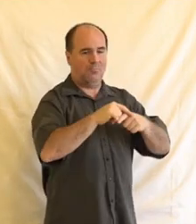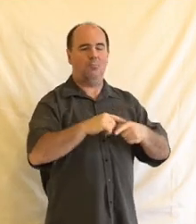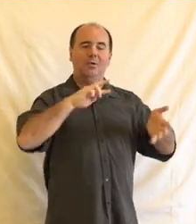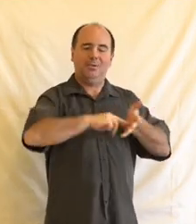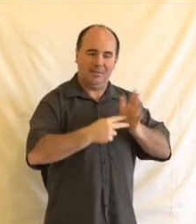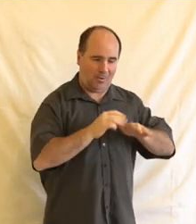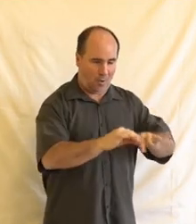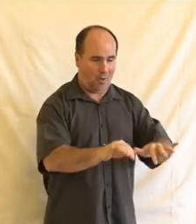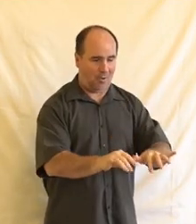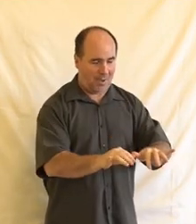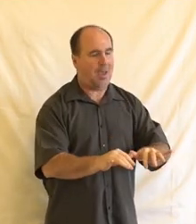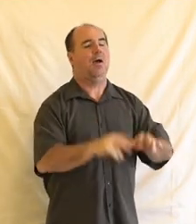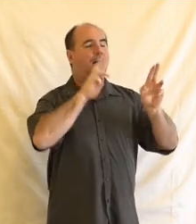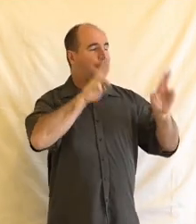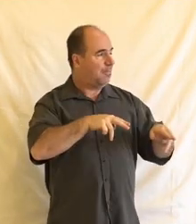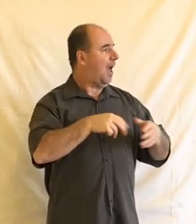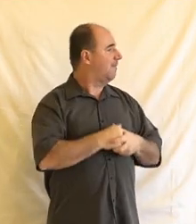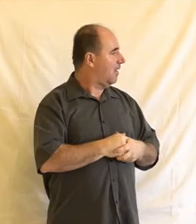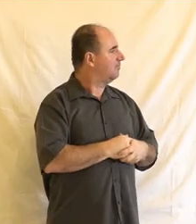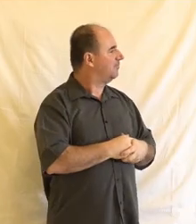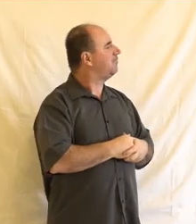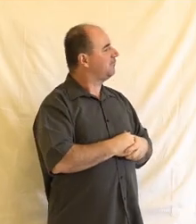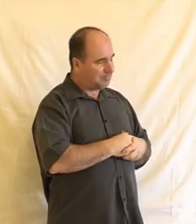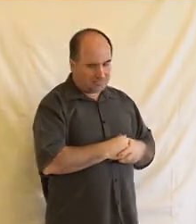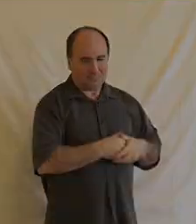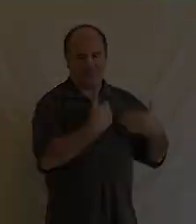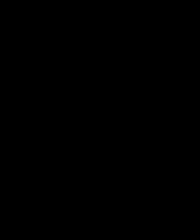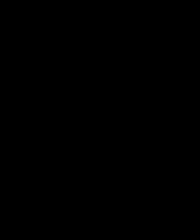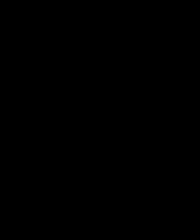práva Monice Hanejch, Janě Patinové a Janovi Kloudovi. Děkuji moc.